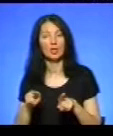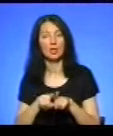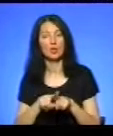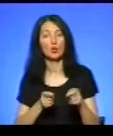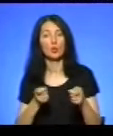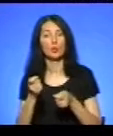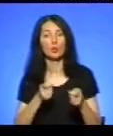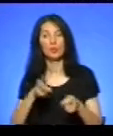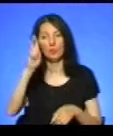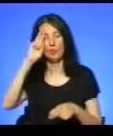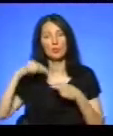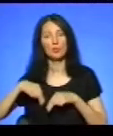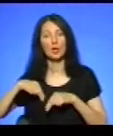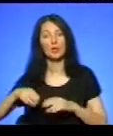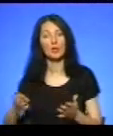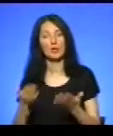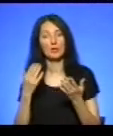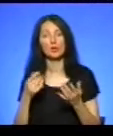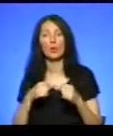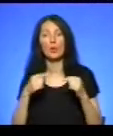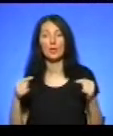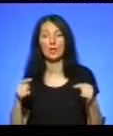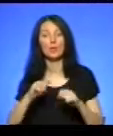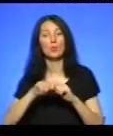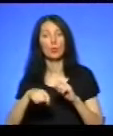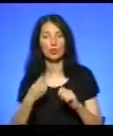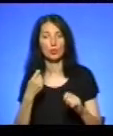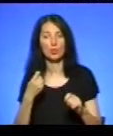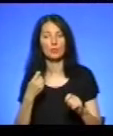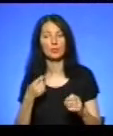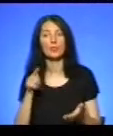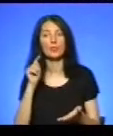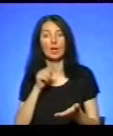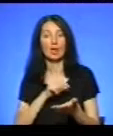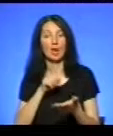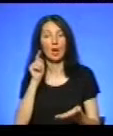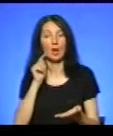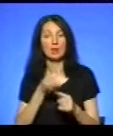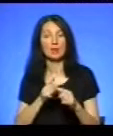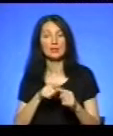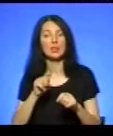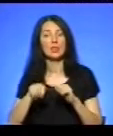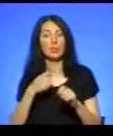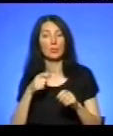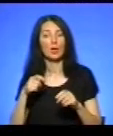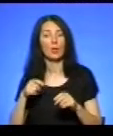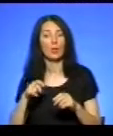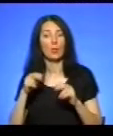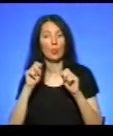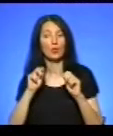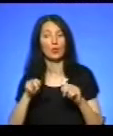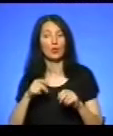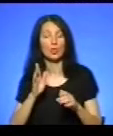управлінням Держпраці виявлено ряд правопорушень. Вказані правопорушення були скеровані до головного